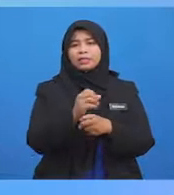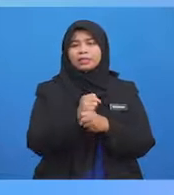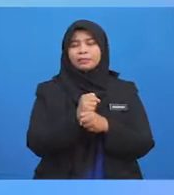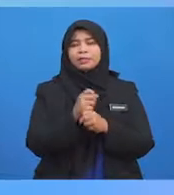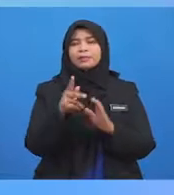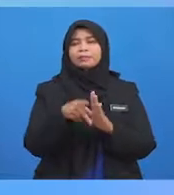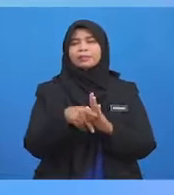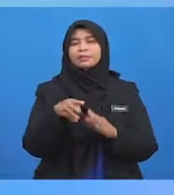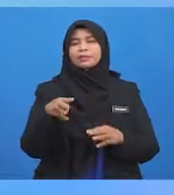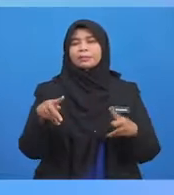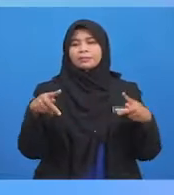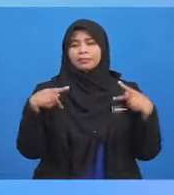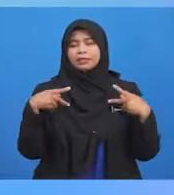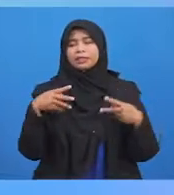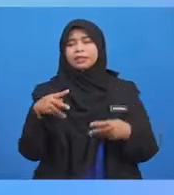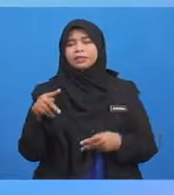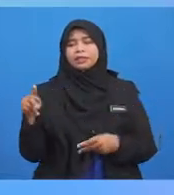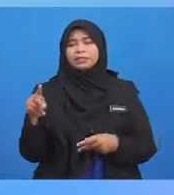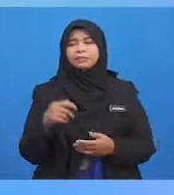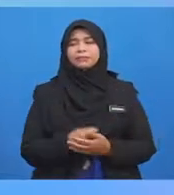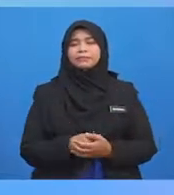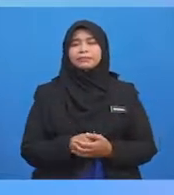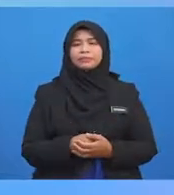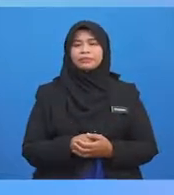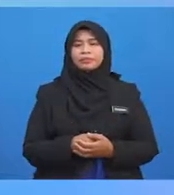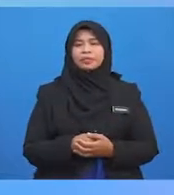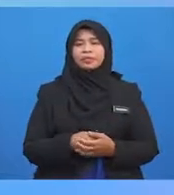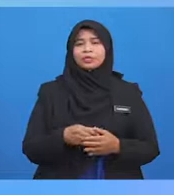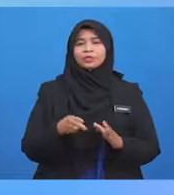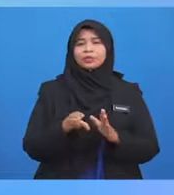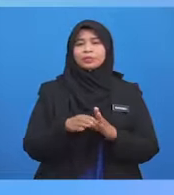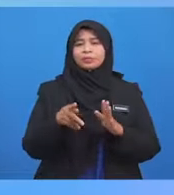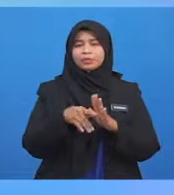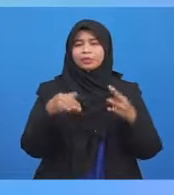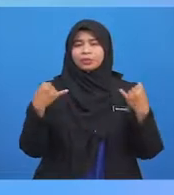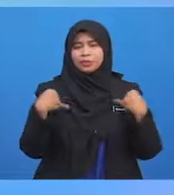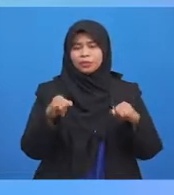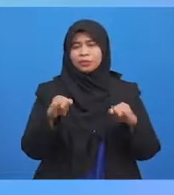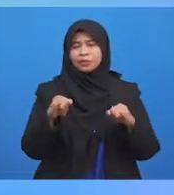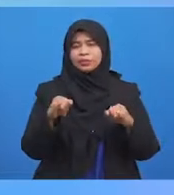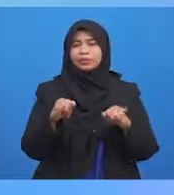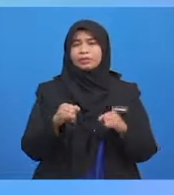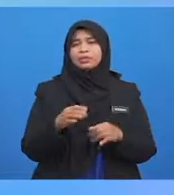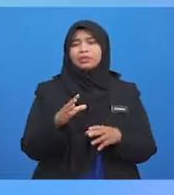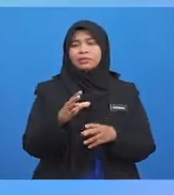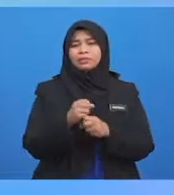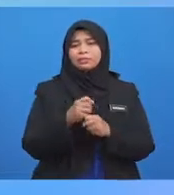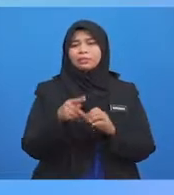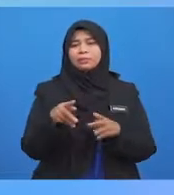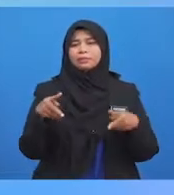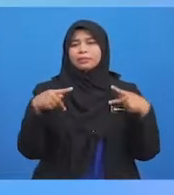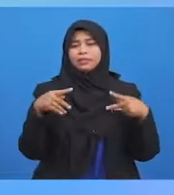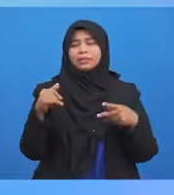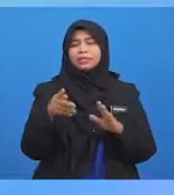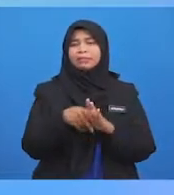pemilikan Melepaskan pemilikan ialah si penjual Manakala mendapatkan pemilikan ialah